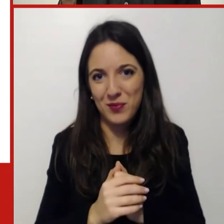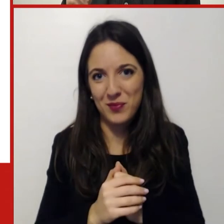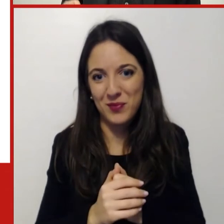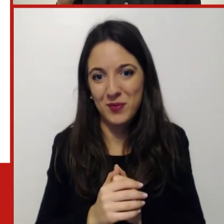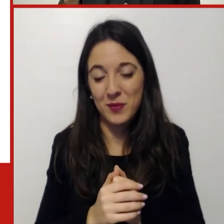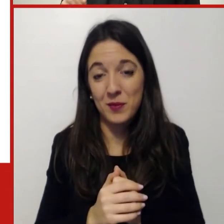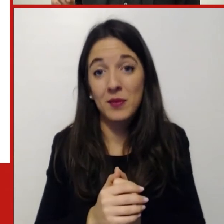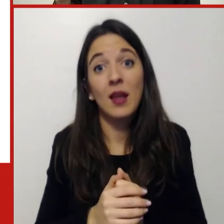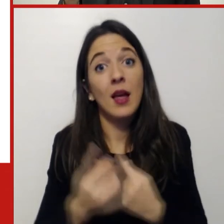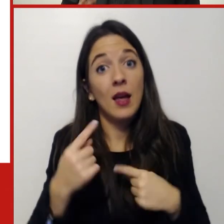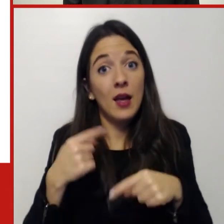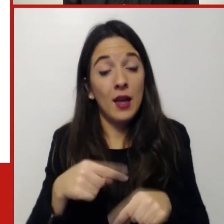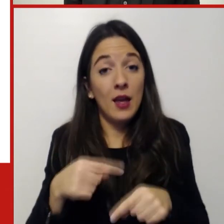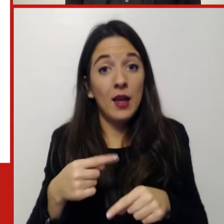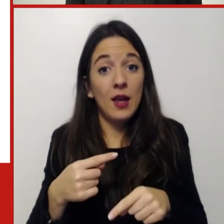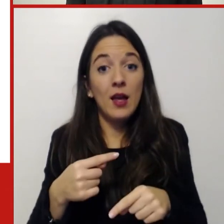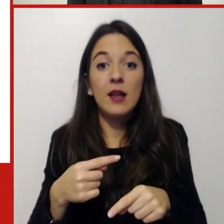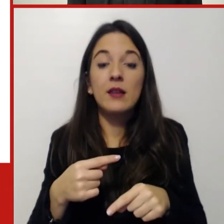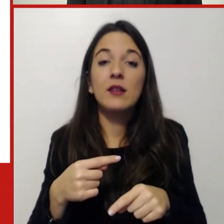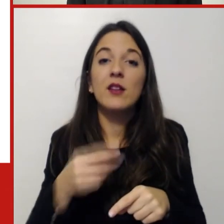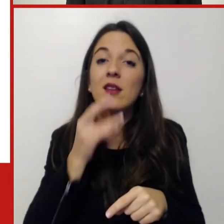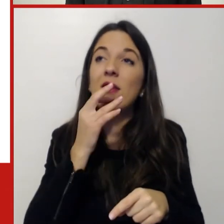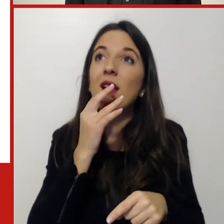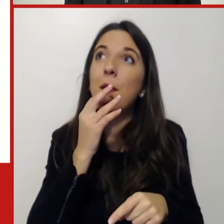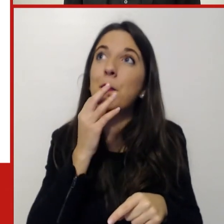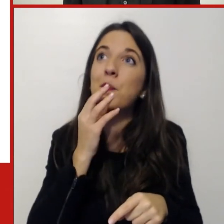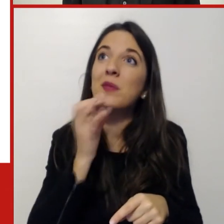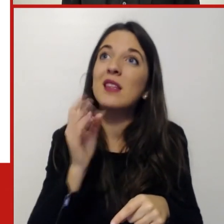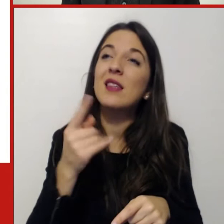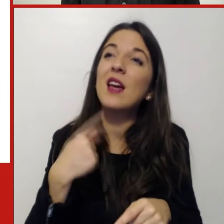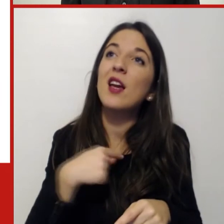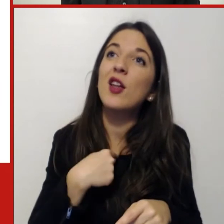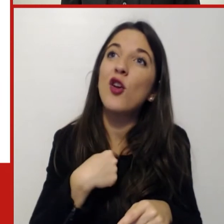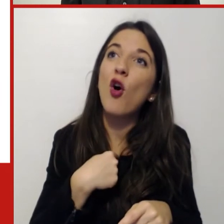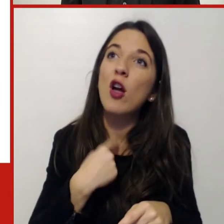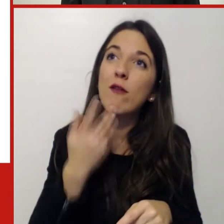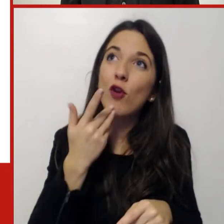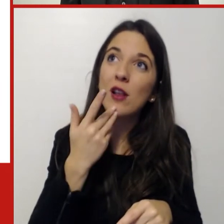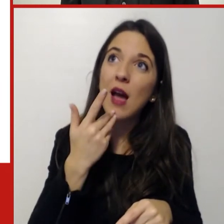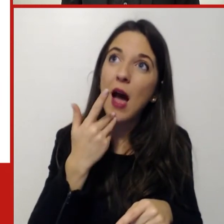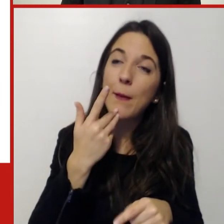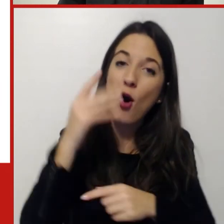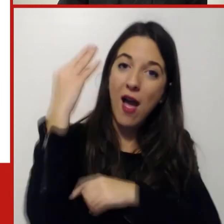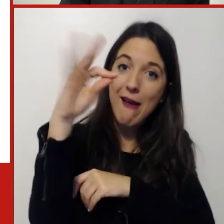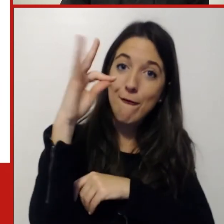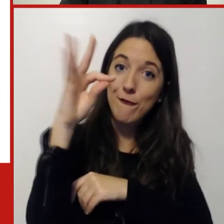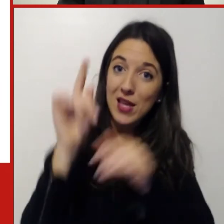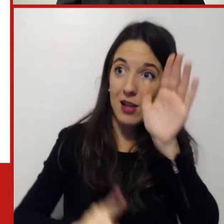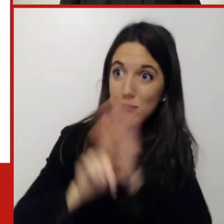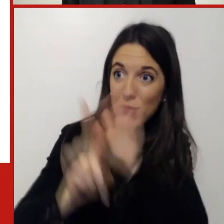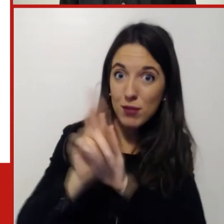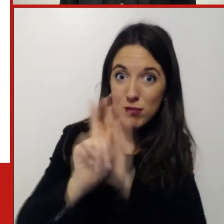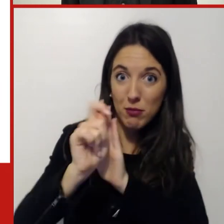efficaci dobbiamo essere persone più vere e questo vuol dire anche essere in grado di presentarci con tutte le